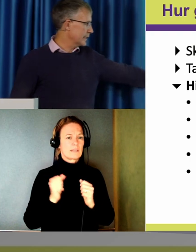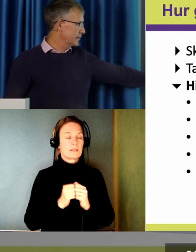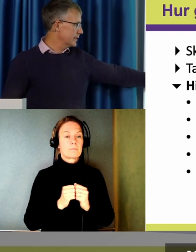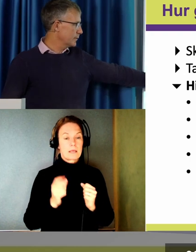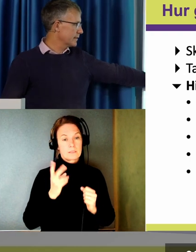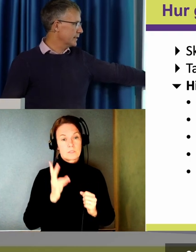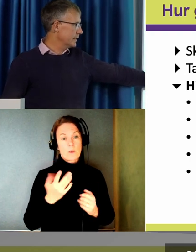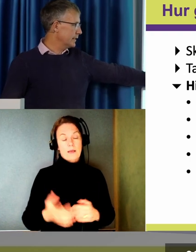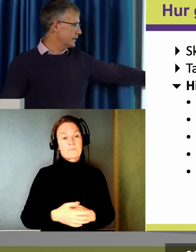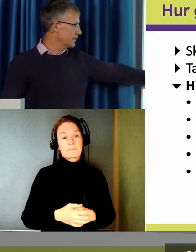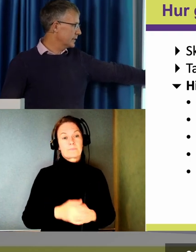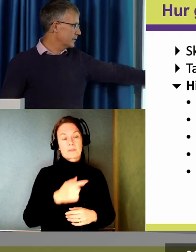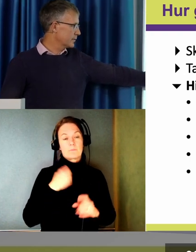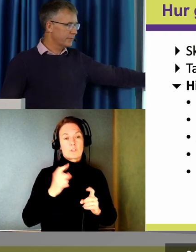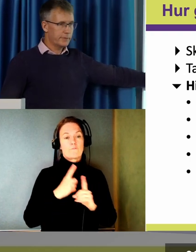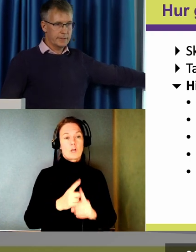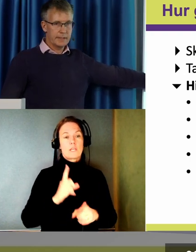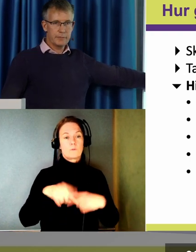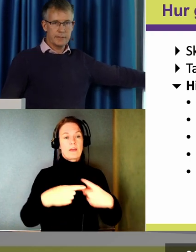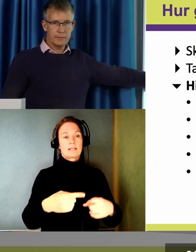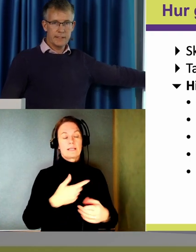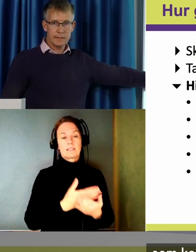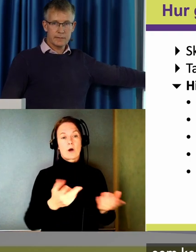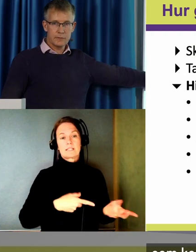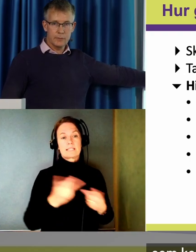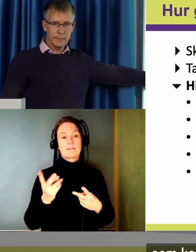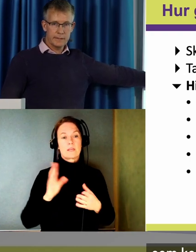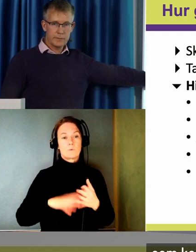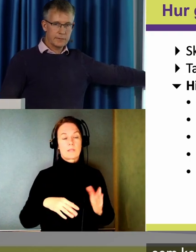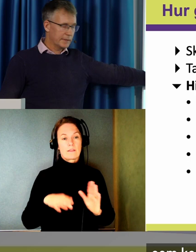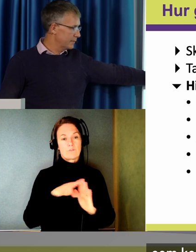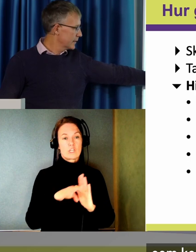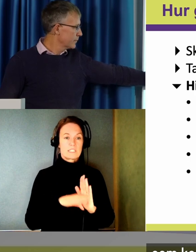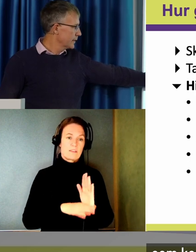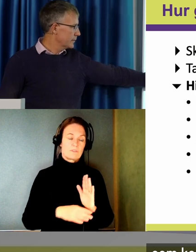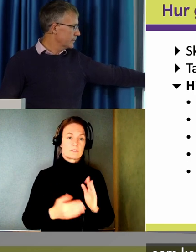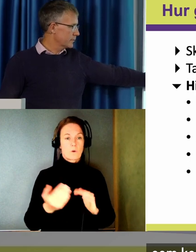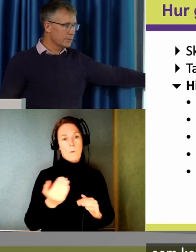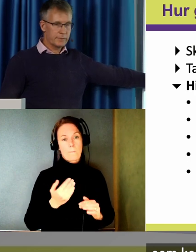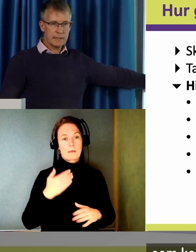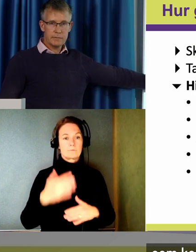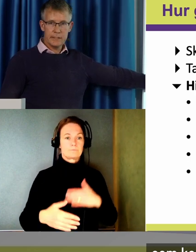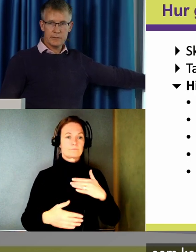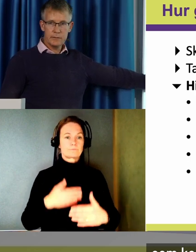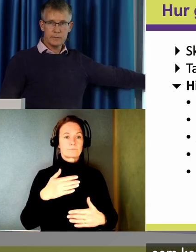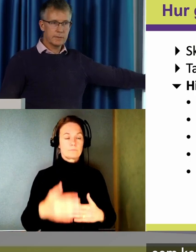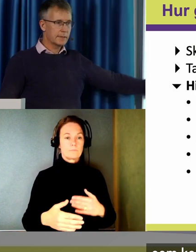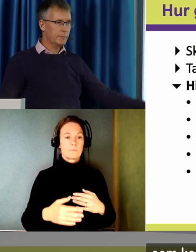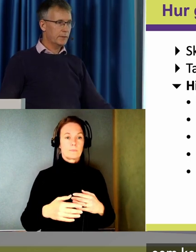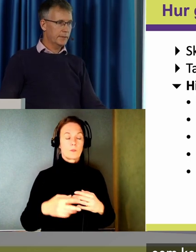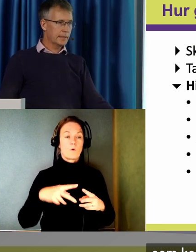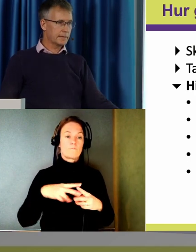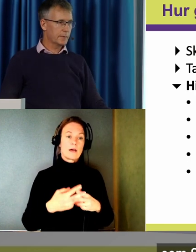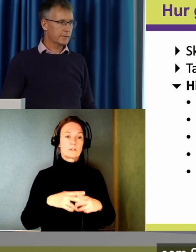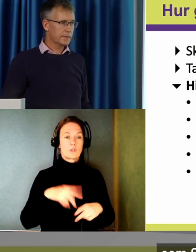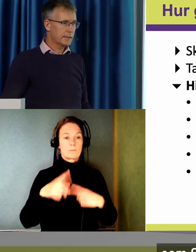följa utvecklingen. Och det är inte bara standarder utan det är också föreskrifter och liknande som kommer successivt. Och så utvecklas ju verktyg. Det